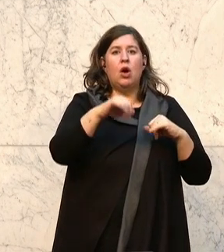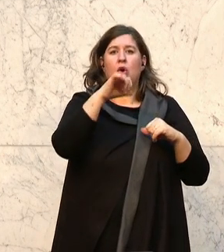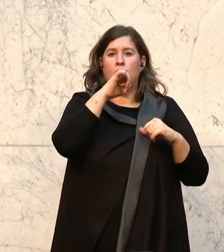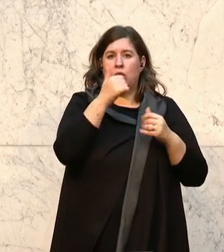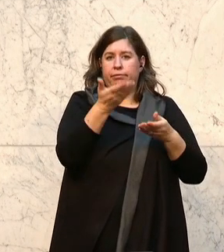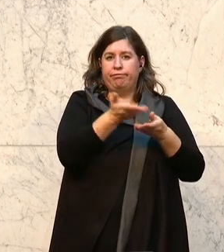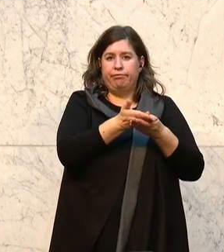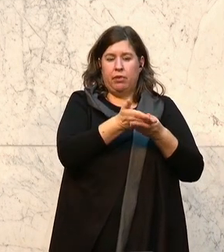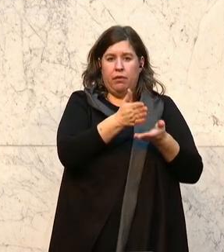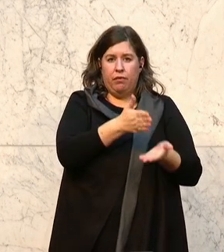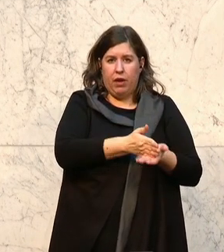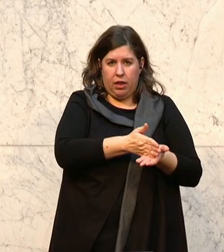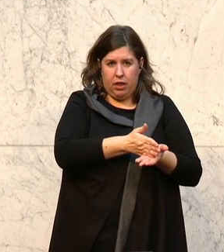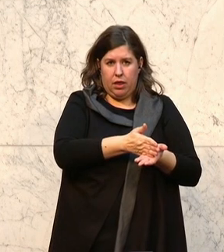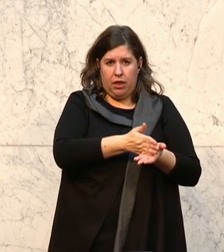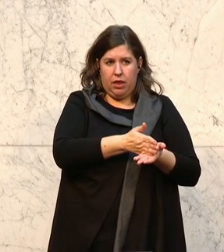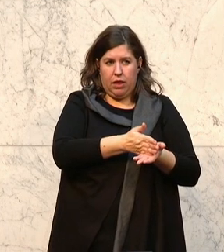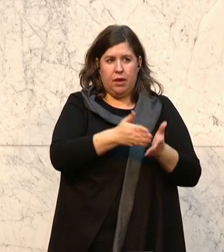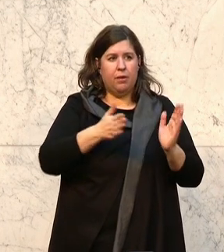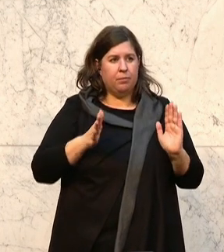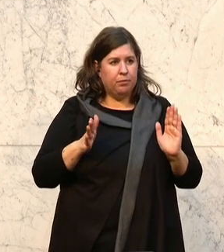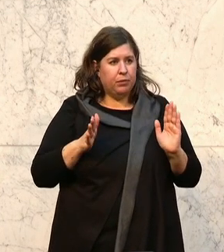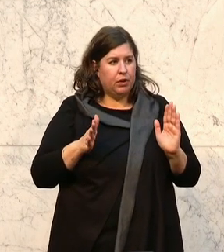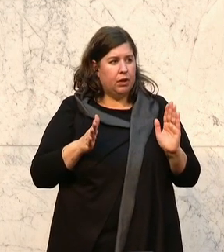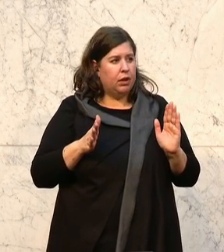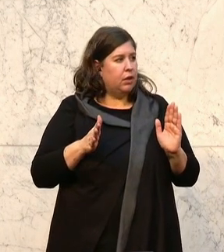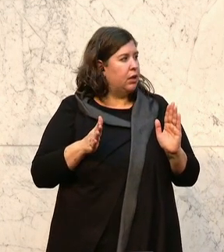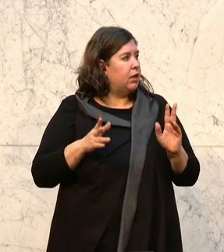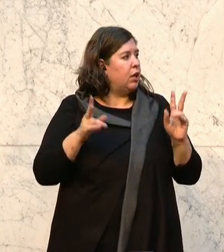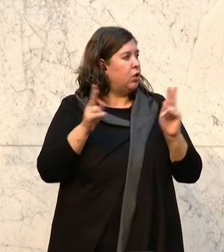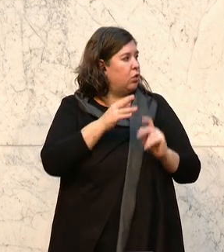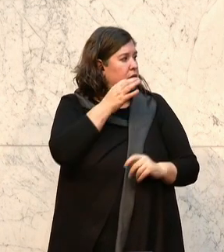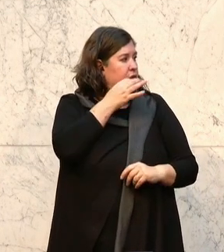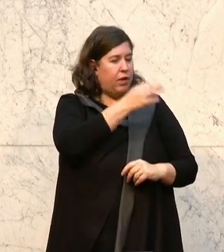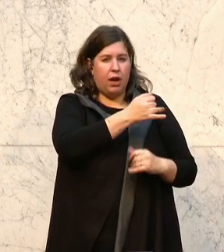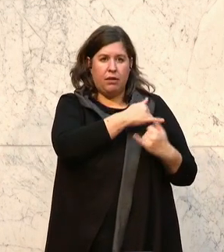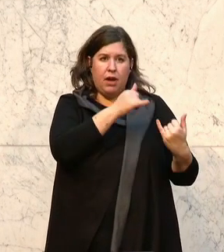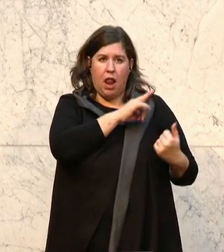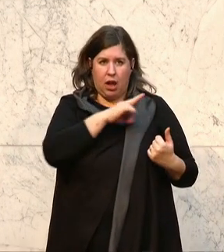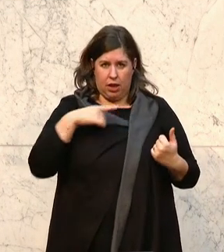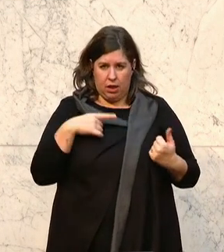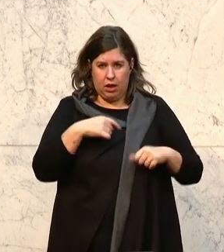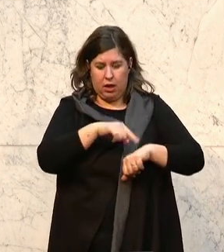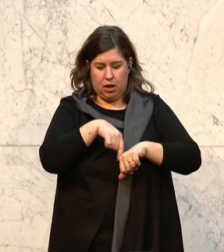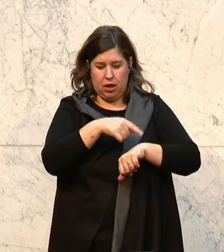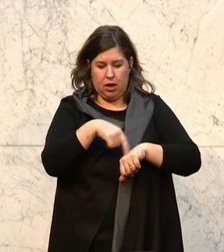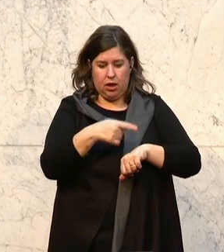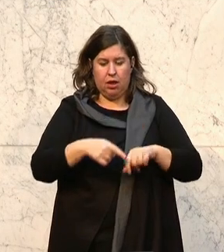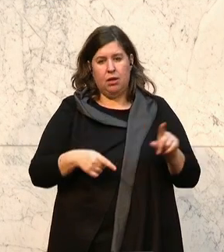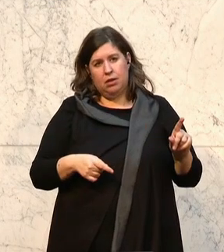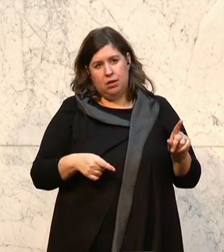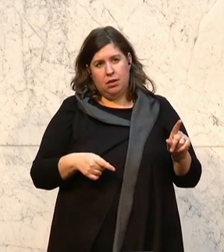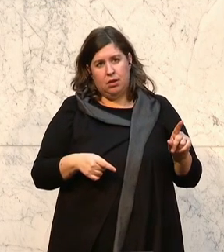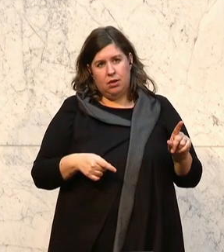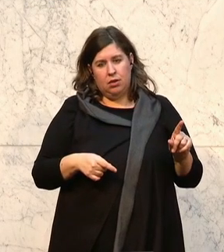fertig ist. Ich werde mal kurz nachfragen, wie lange es dauert. Das